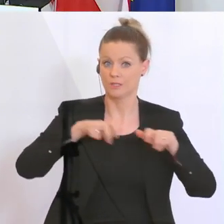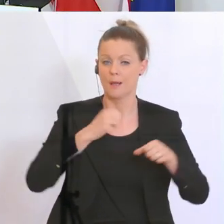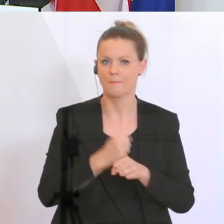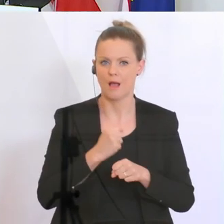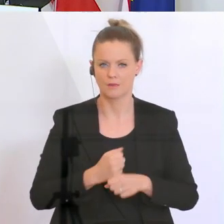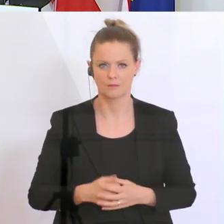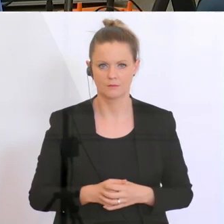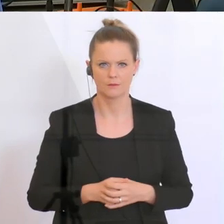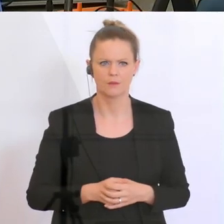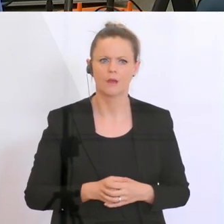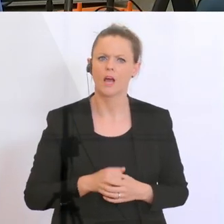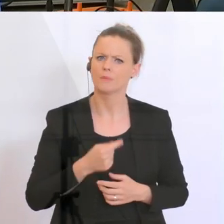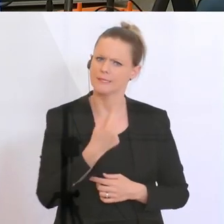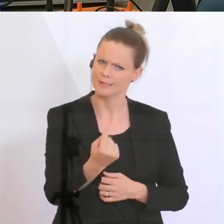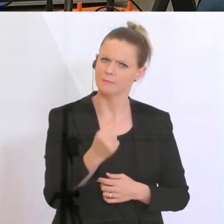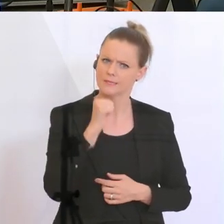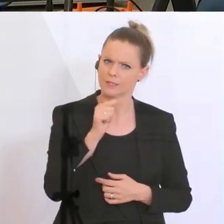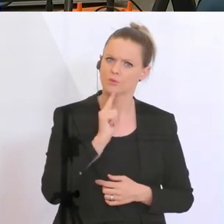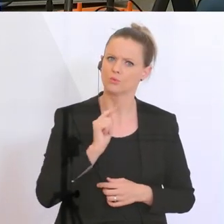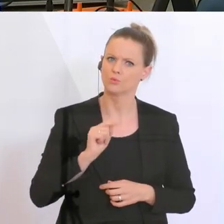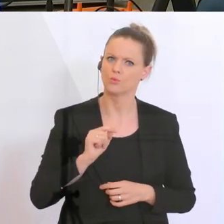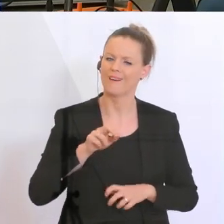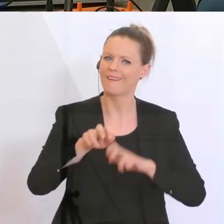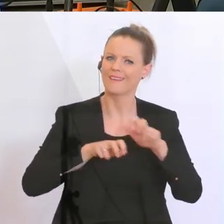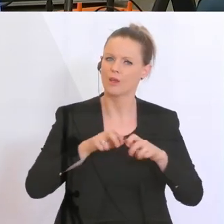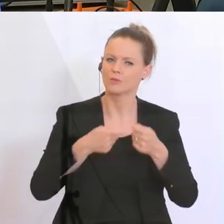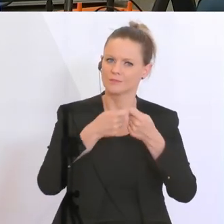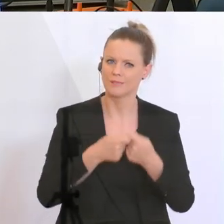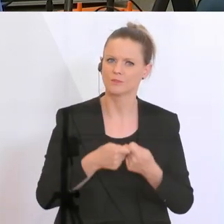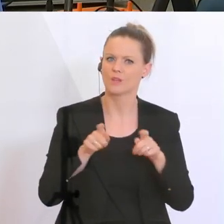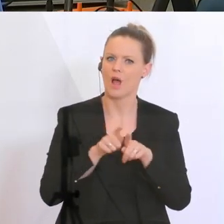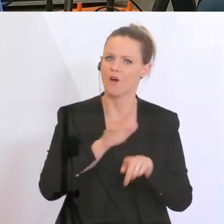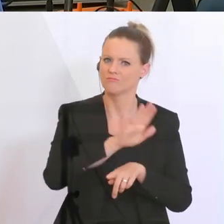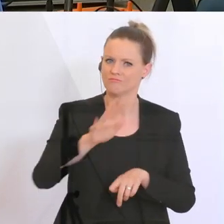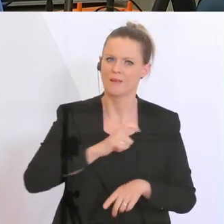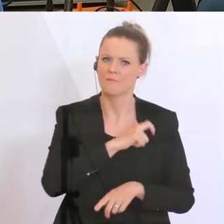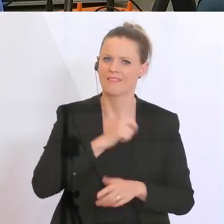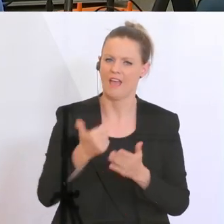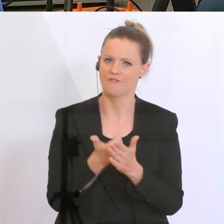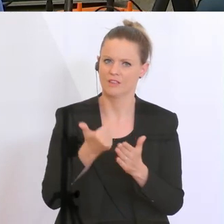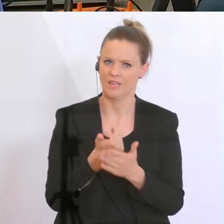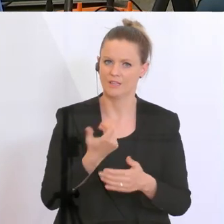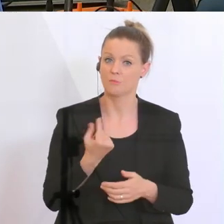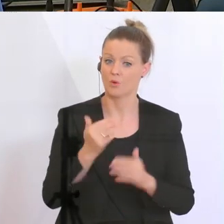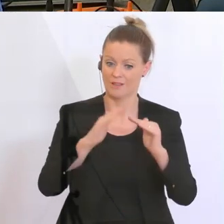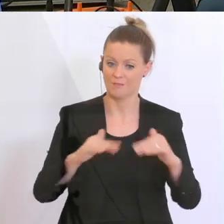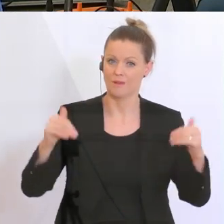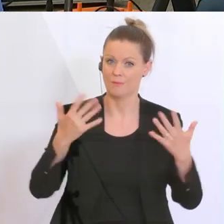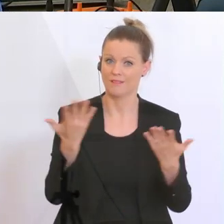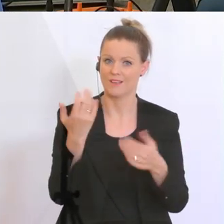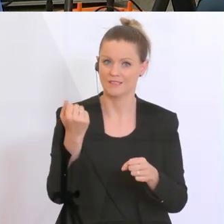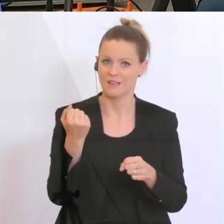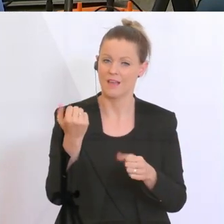ja nicht nur Regierungsmitglieder, sondern Vertreter Ihrer Parteien. Das heißt, was das Parlament entscheiden wird,